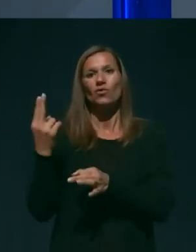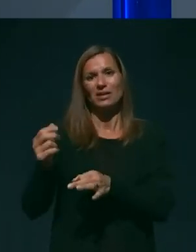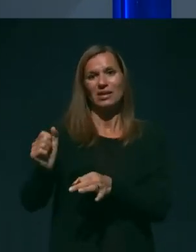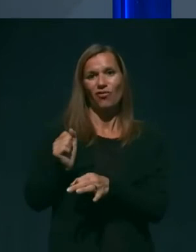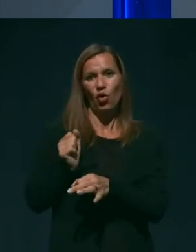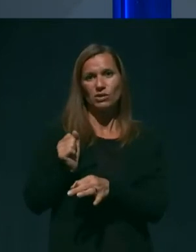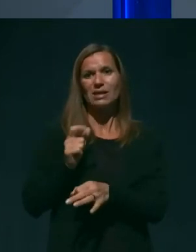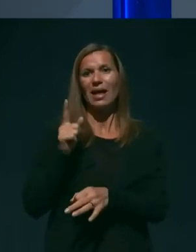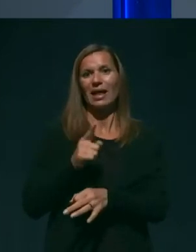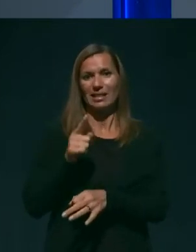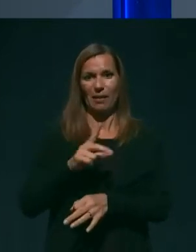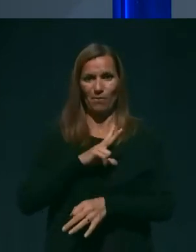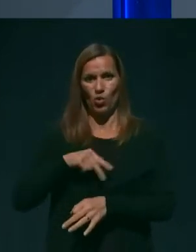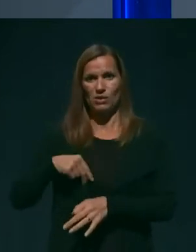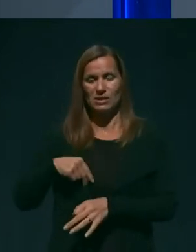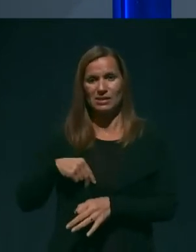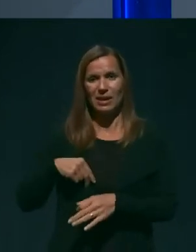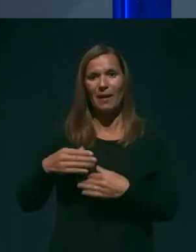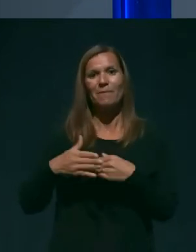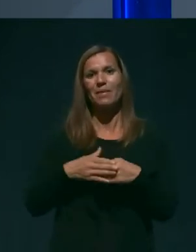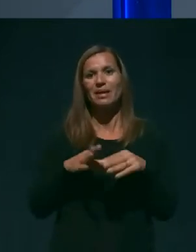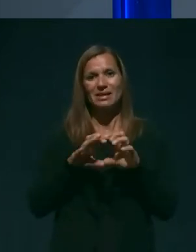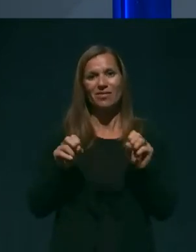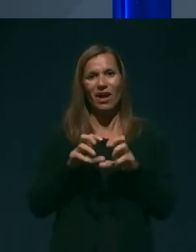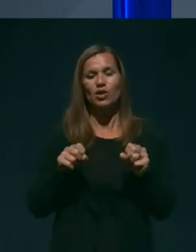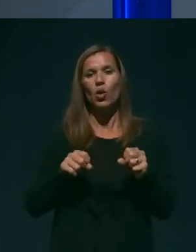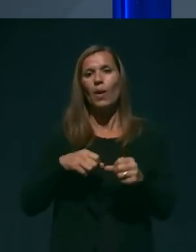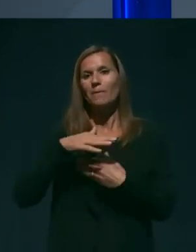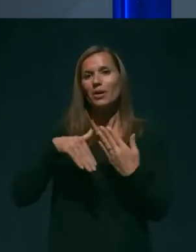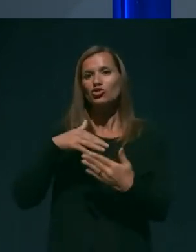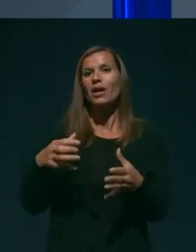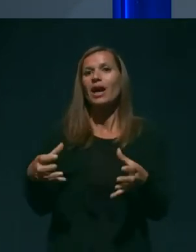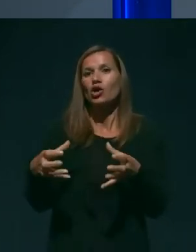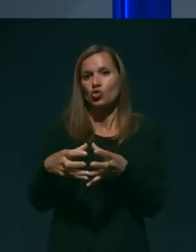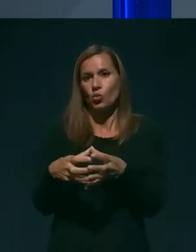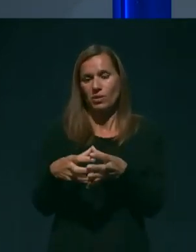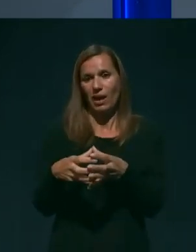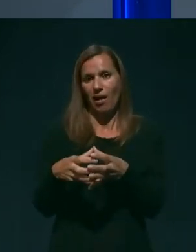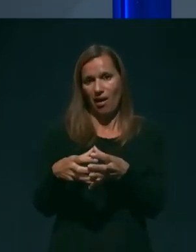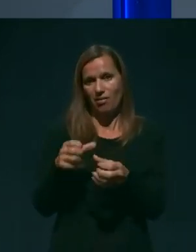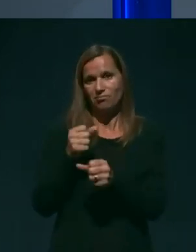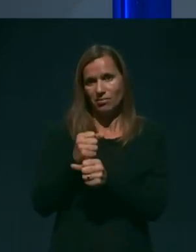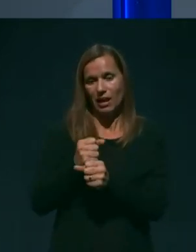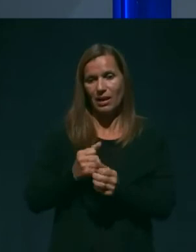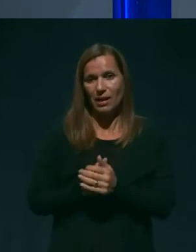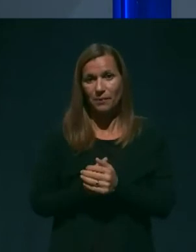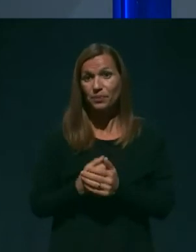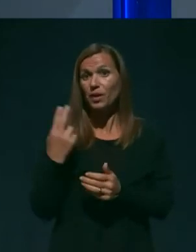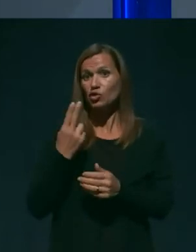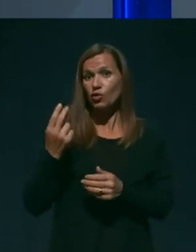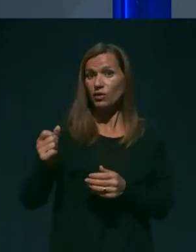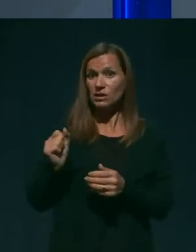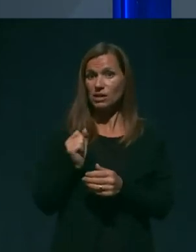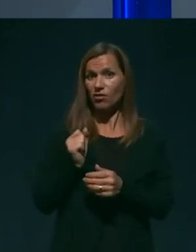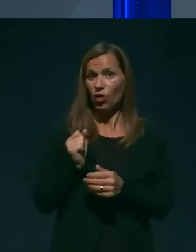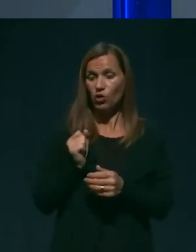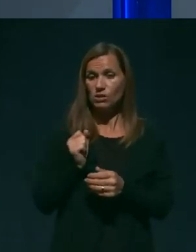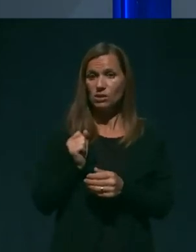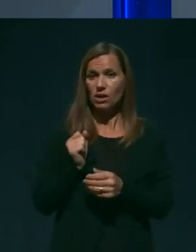pri izvajanju skupnega mešanega patroleranja. Kot veste, slovenska vojska kot